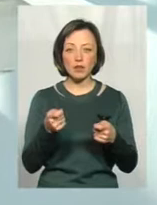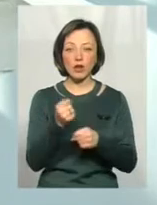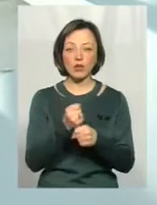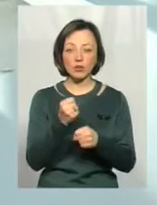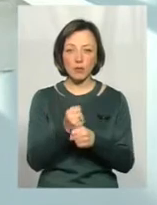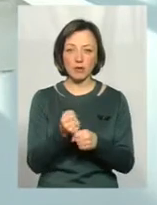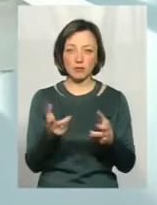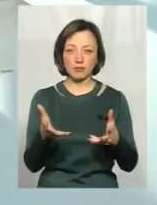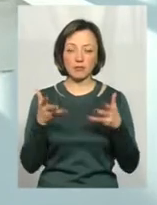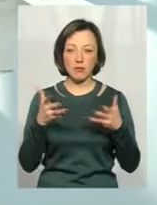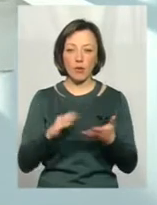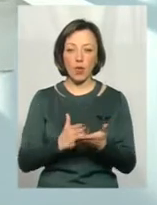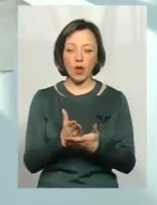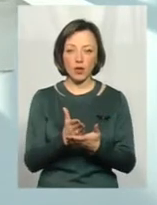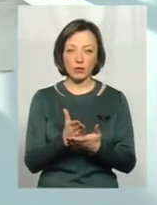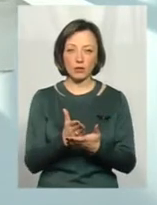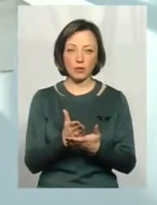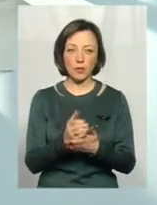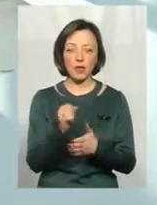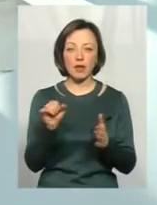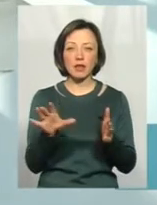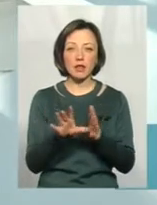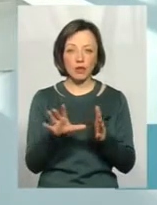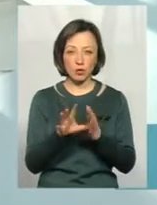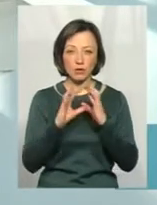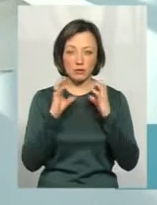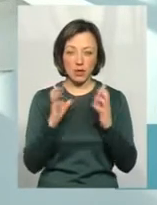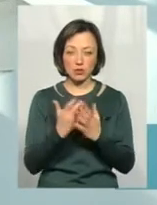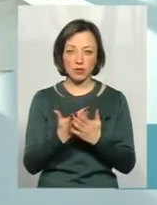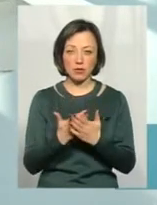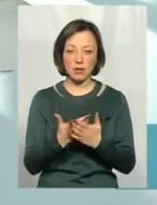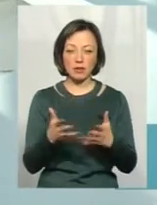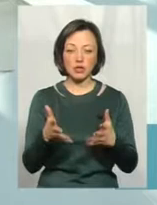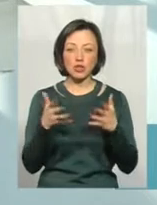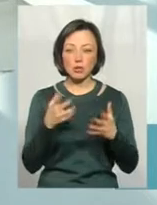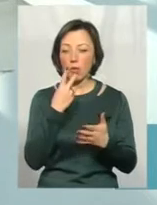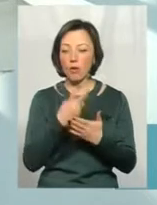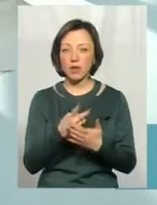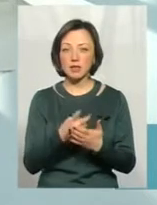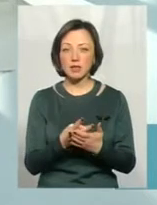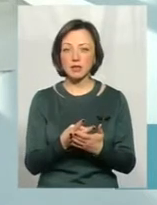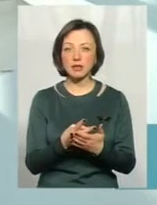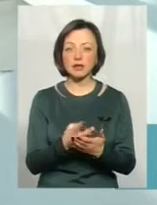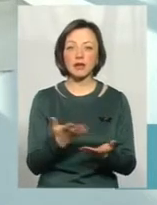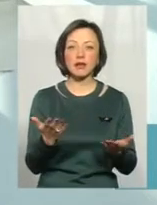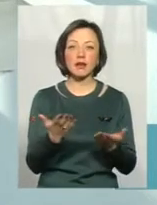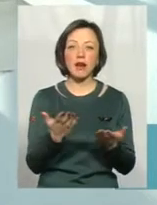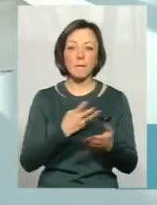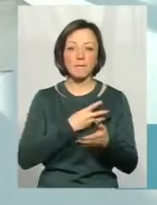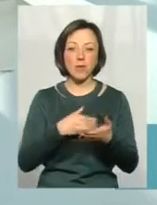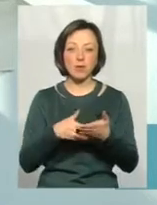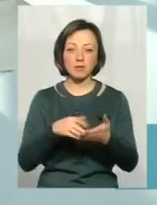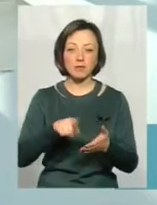політику, скажімо, то ж енергозбереження. Він повинен чітко показати мотивацію тим же